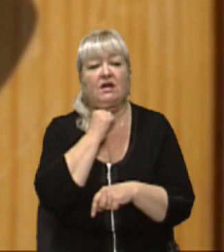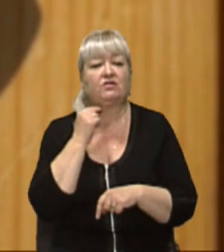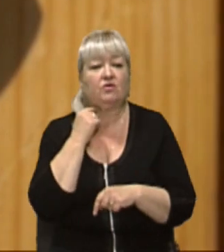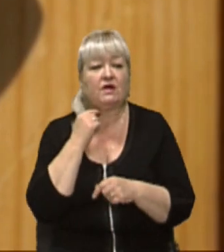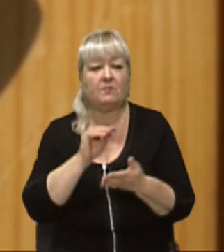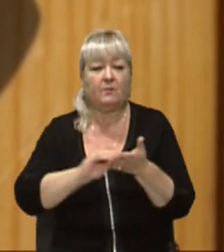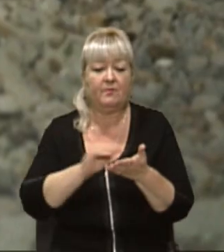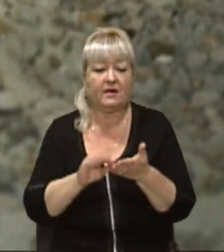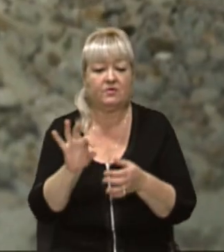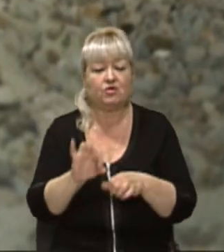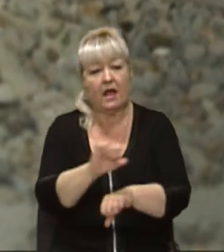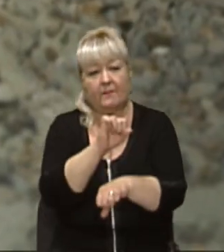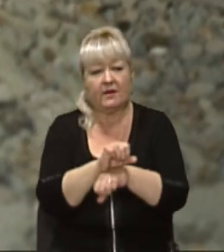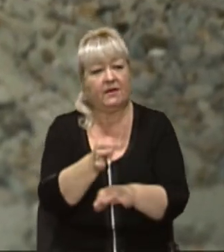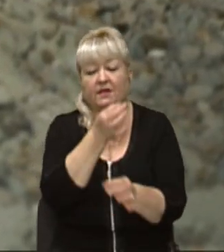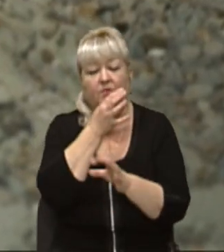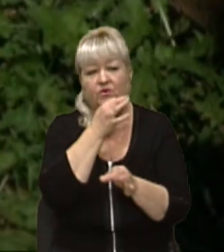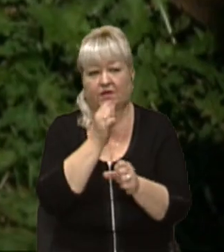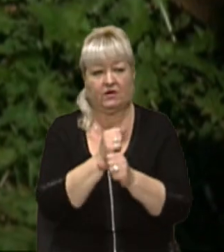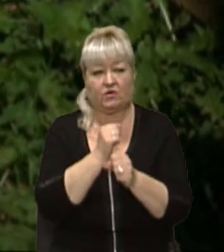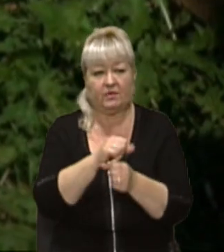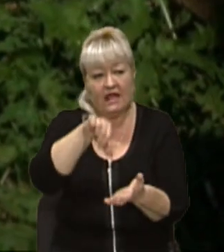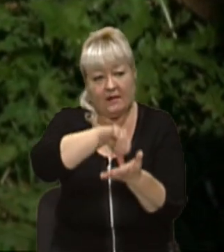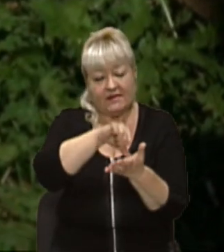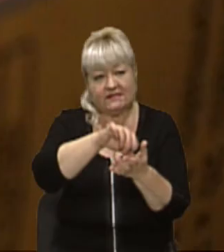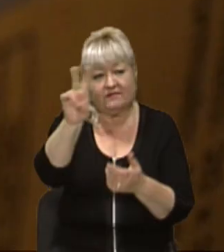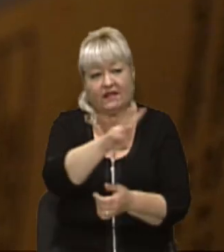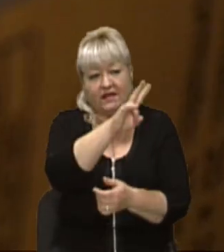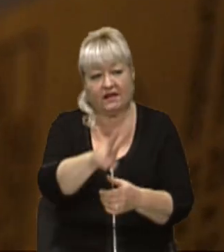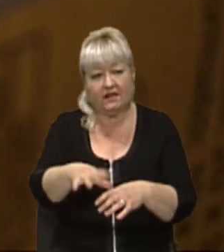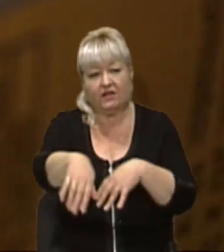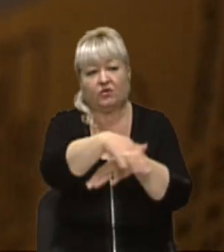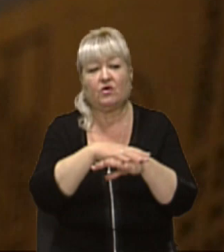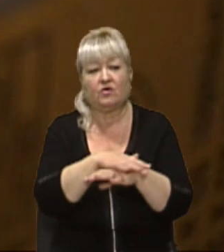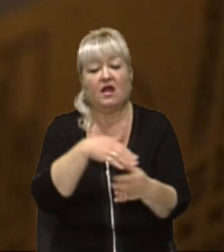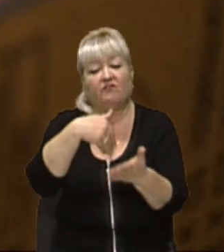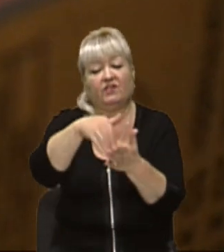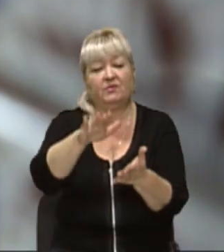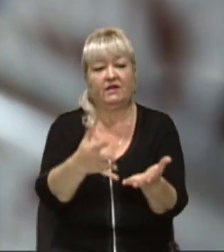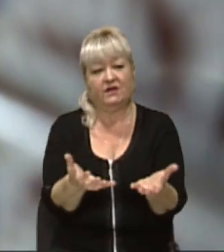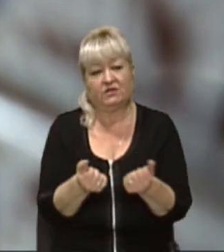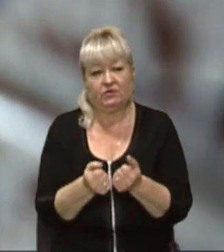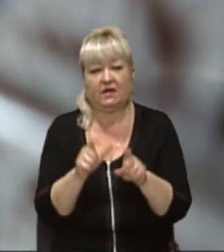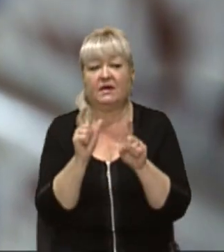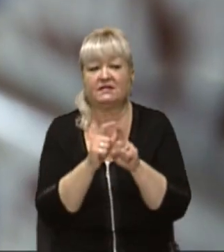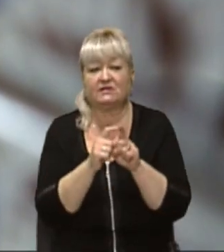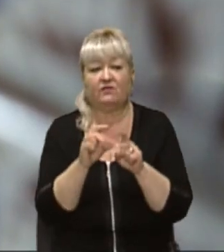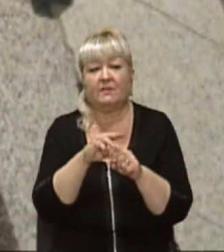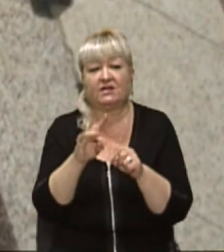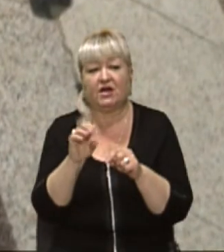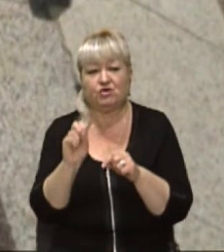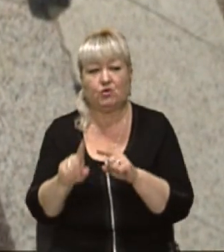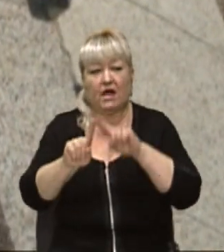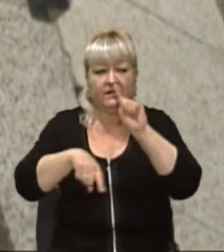припис щодо припинення будь-яких робіт. Представники релігійної громади відмовляються його отримувати. За словами Оксани Ткачук,